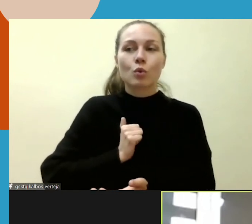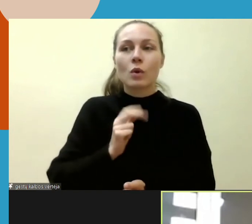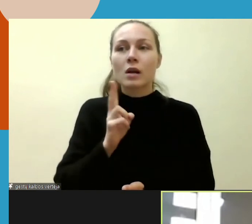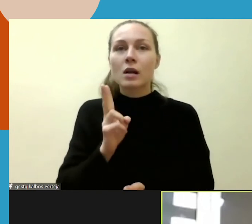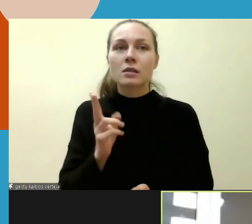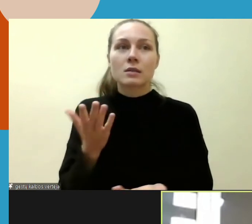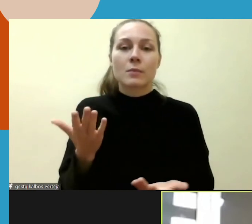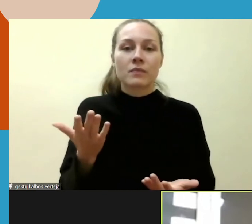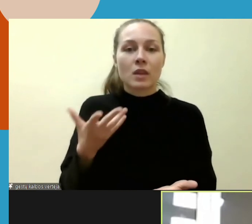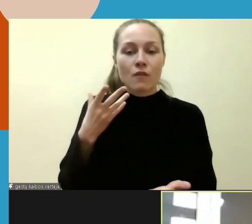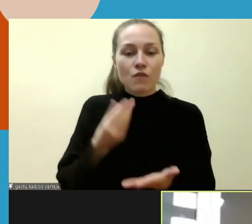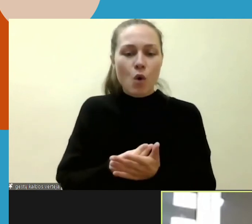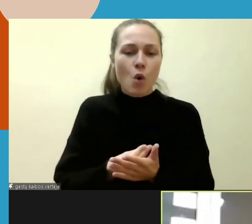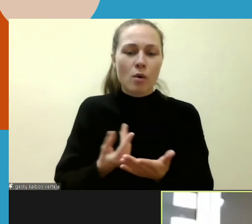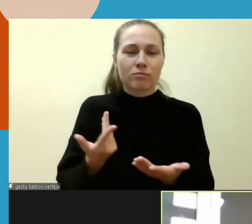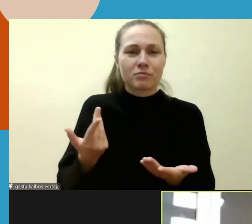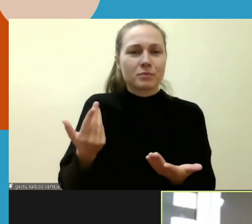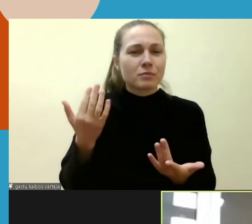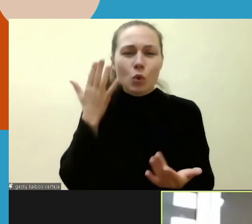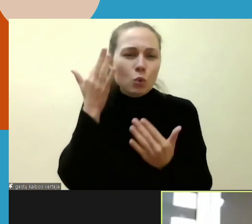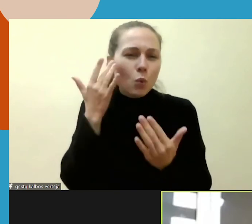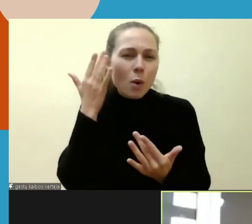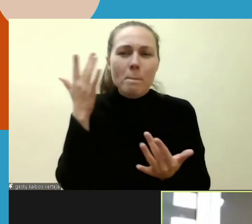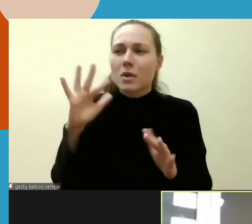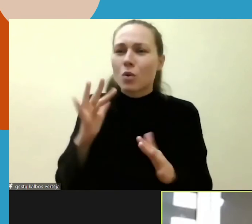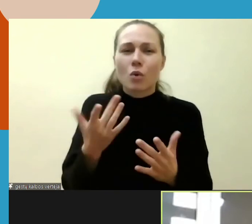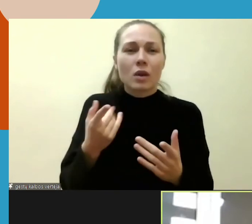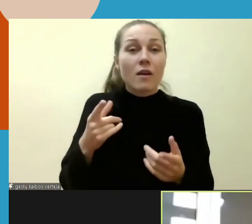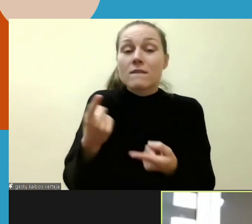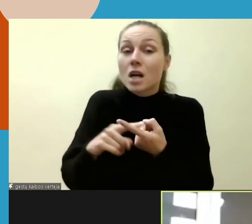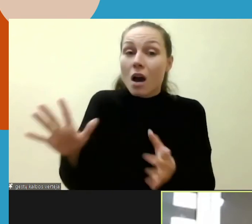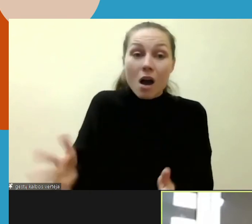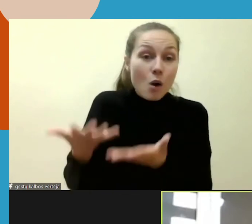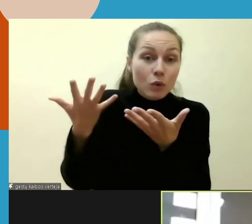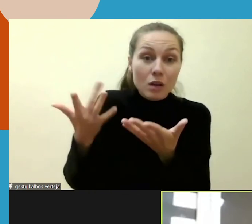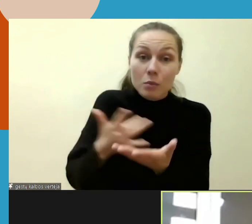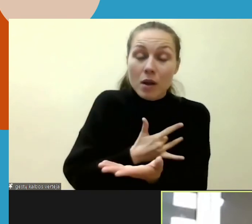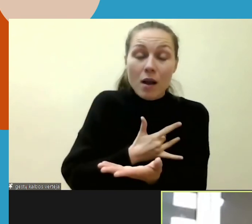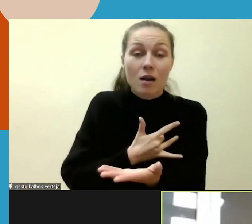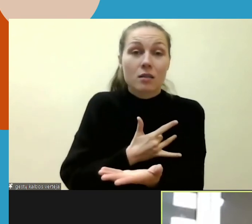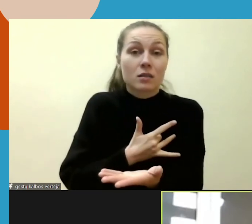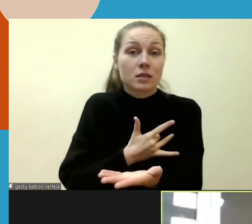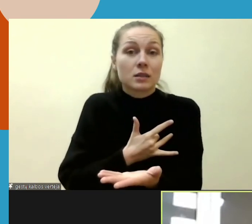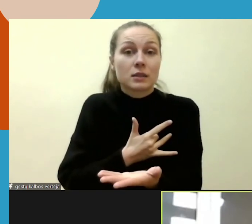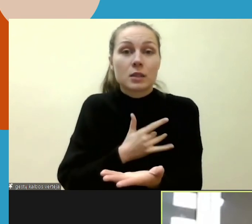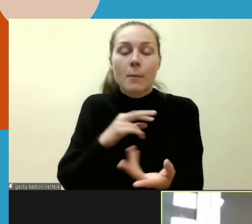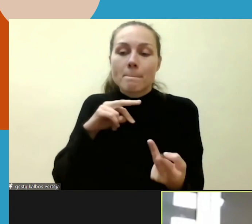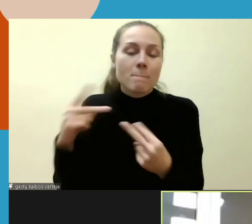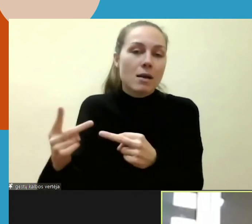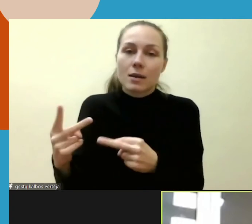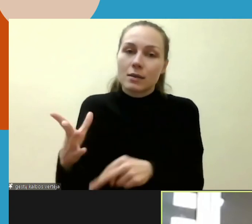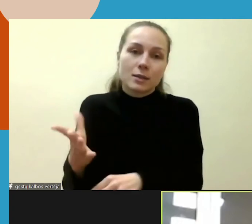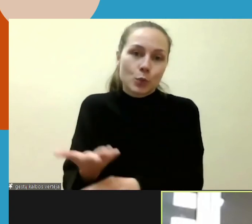peržengti per savo tos įsitikinimus, galbūt auklėjimą ir stengiasi visada